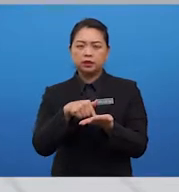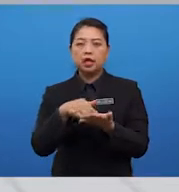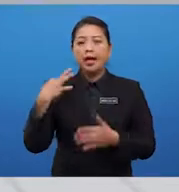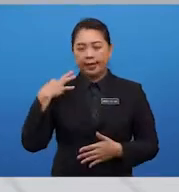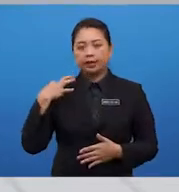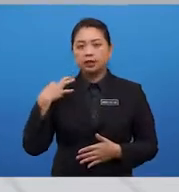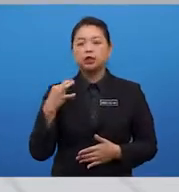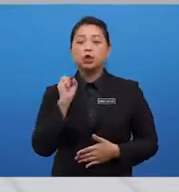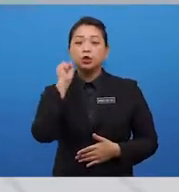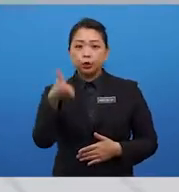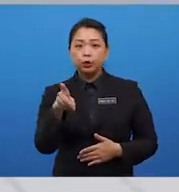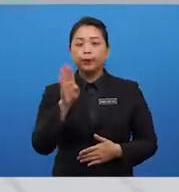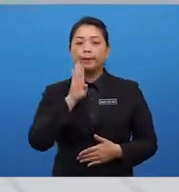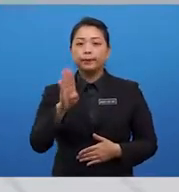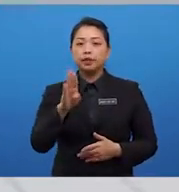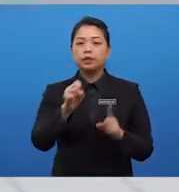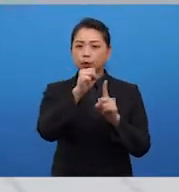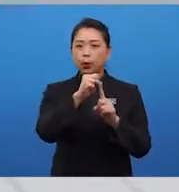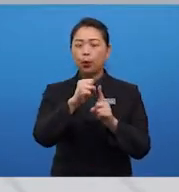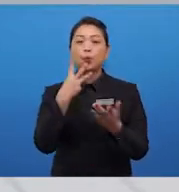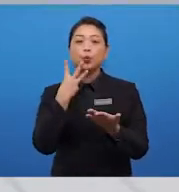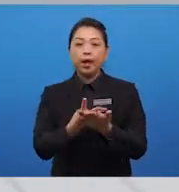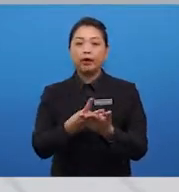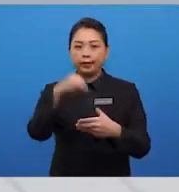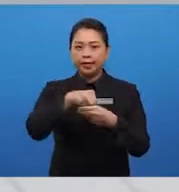able to score well in the exam.